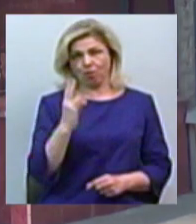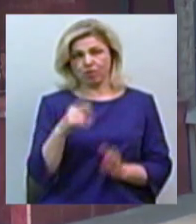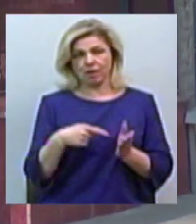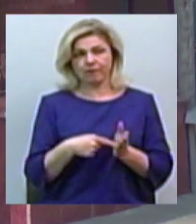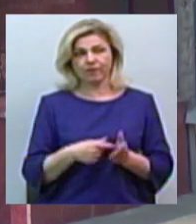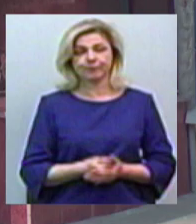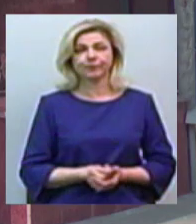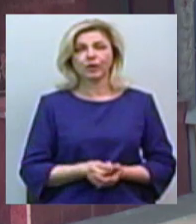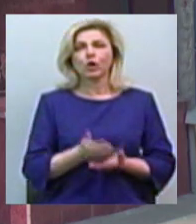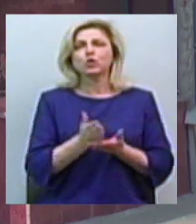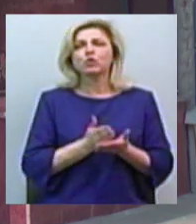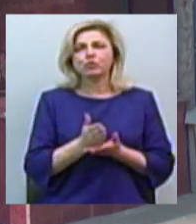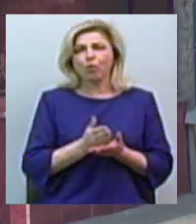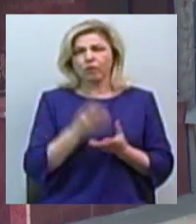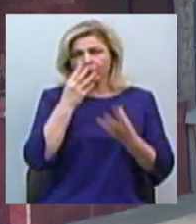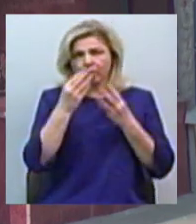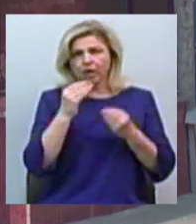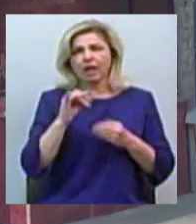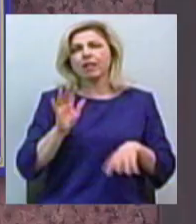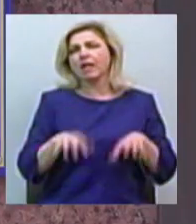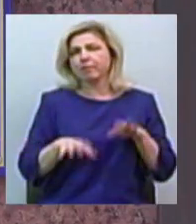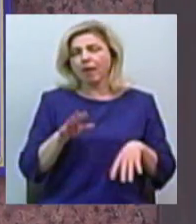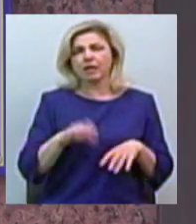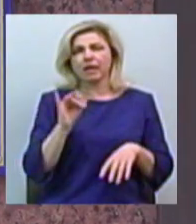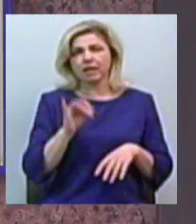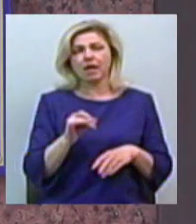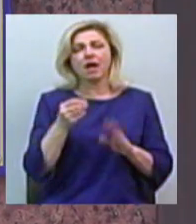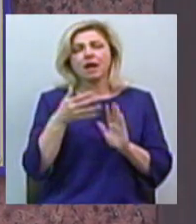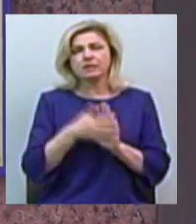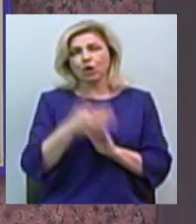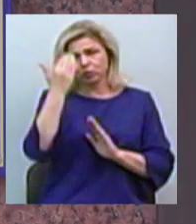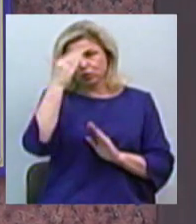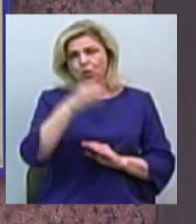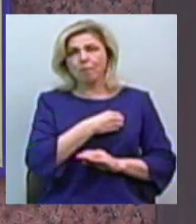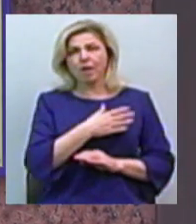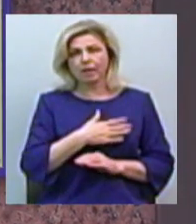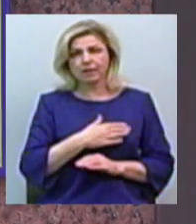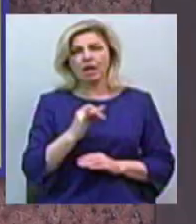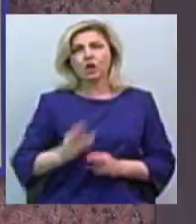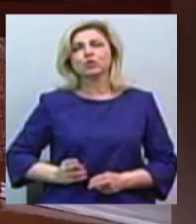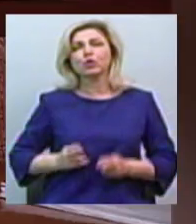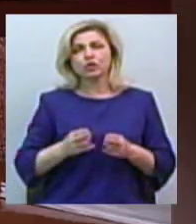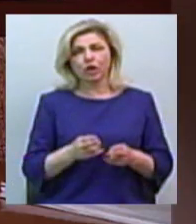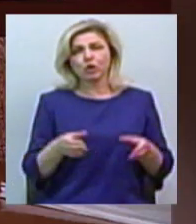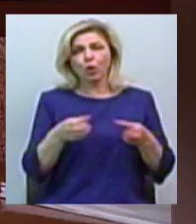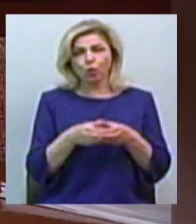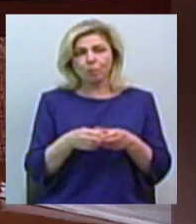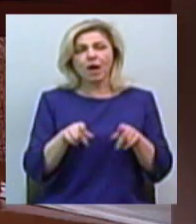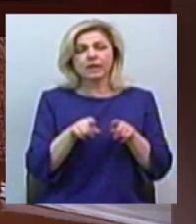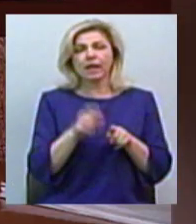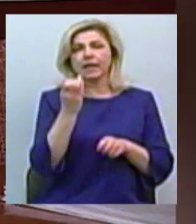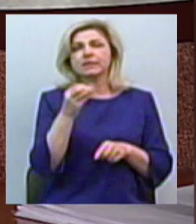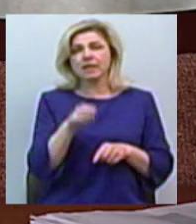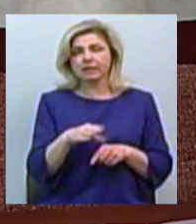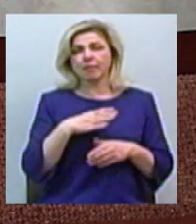Службове підроблення, службова недбалість, привласнення чи розтрата чужого майна в чиненні злочини організованою групою. Ці статті інкримінують